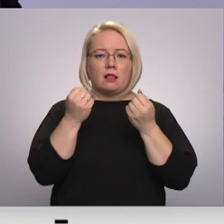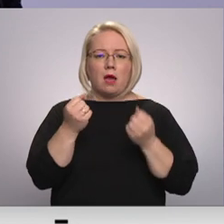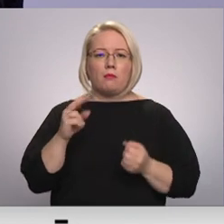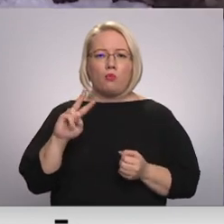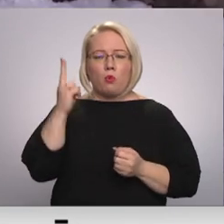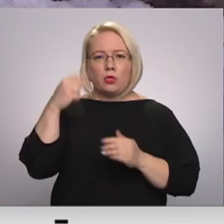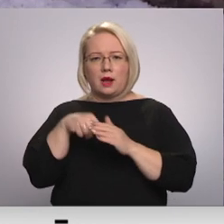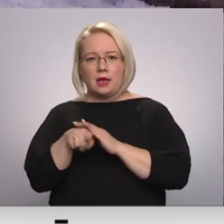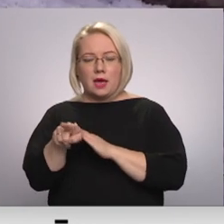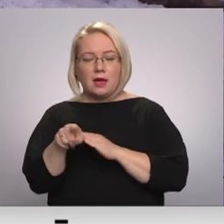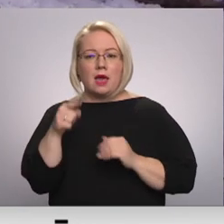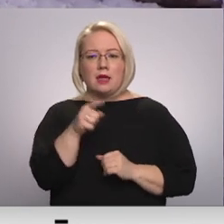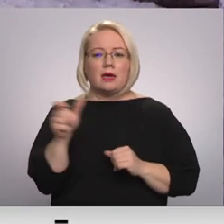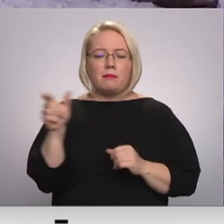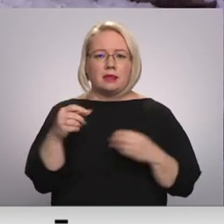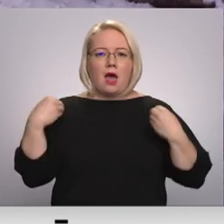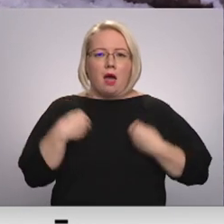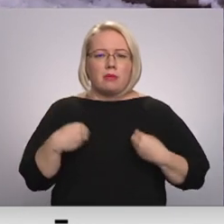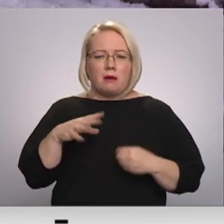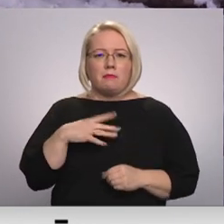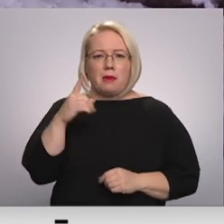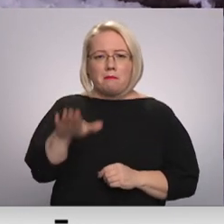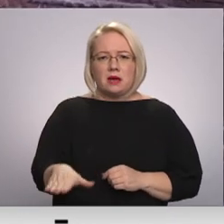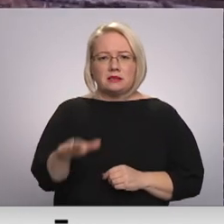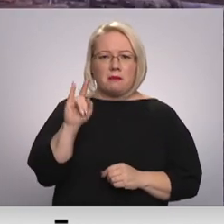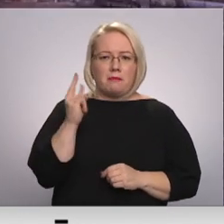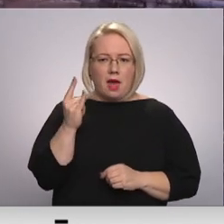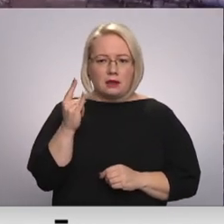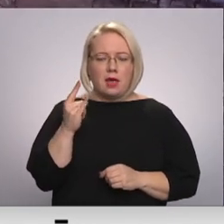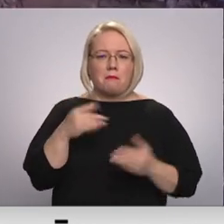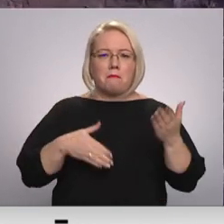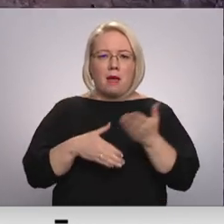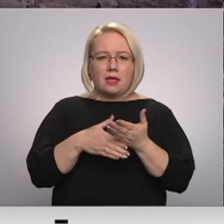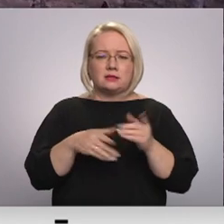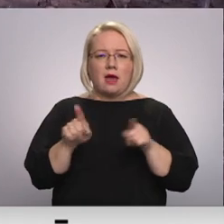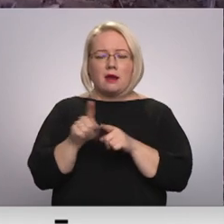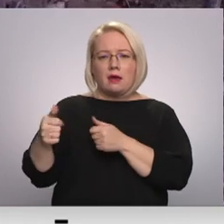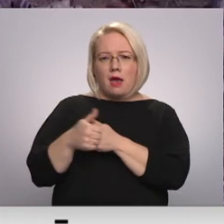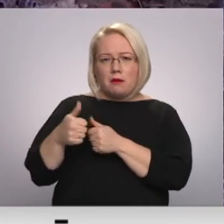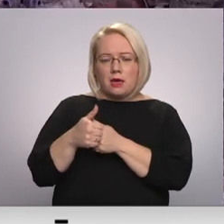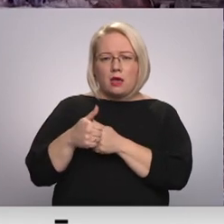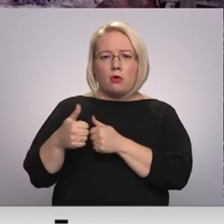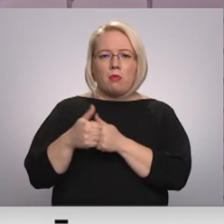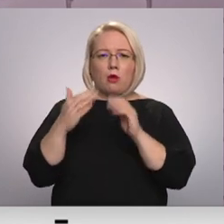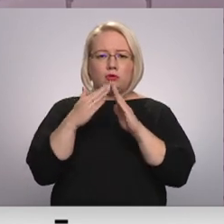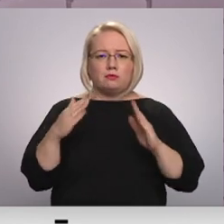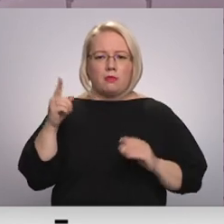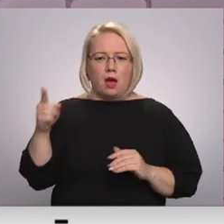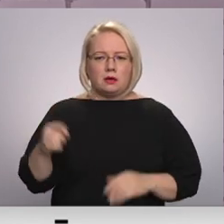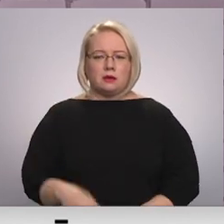otru ieju. Tajā brīdī drēbes mugurā bija tikai mazākajam bērniem. Palīgās teidzās arī kaimiņiene no blakus mājas.